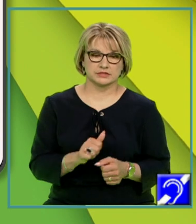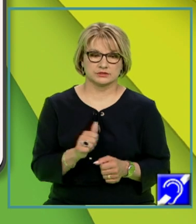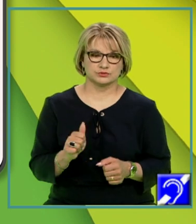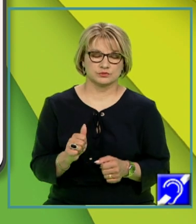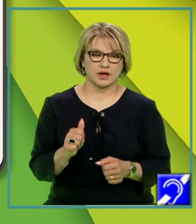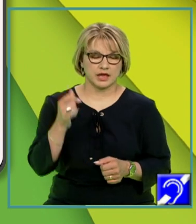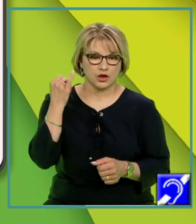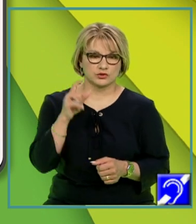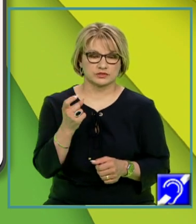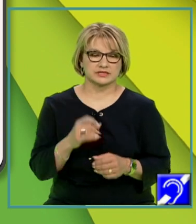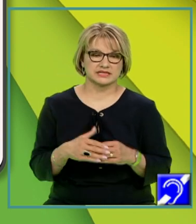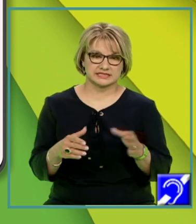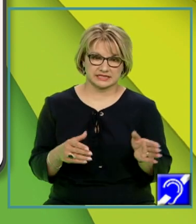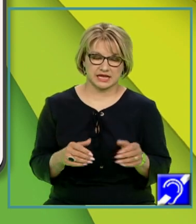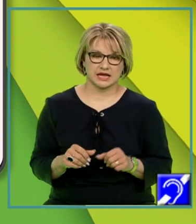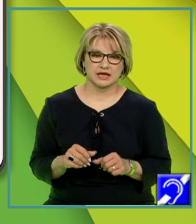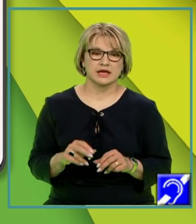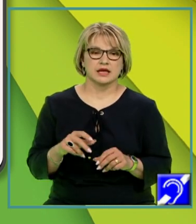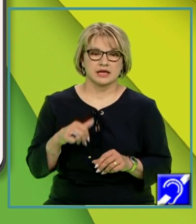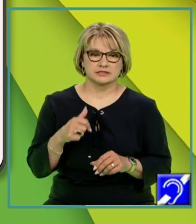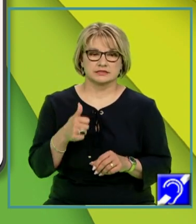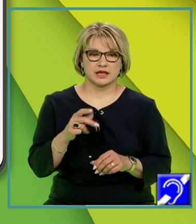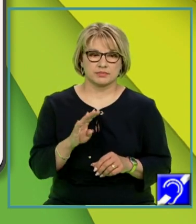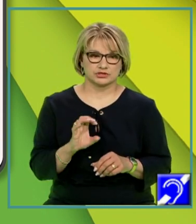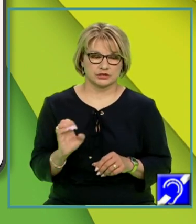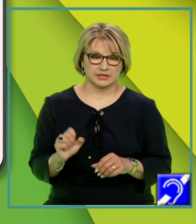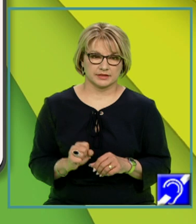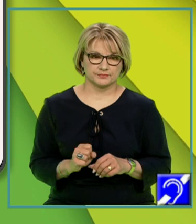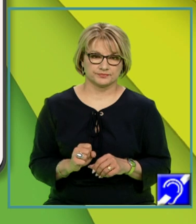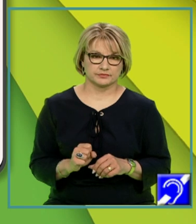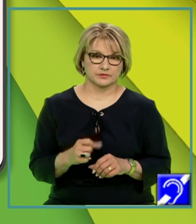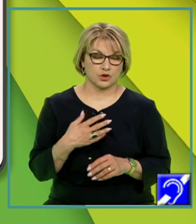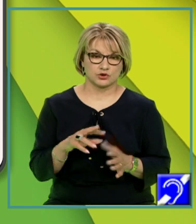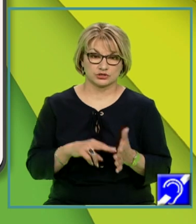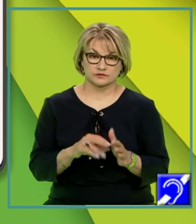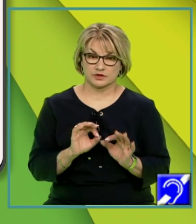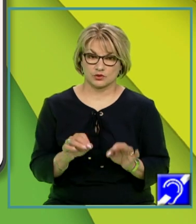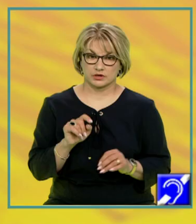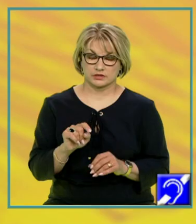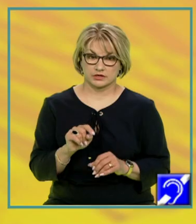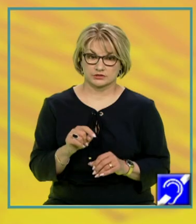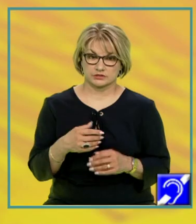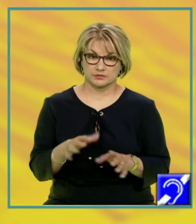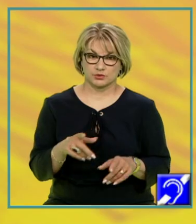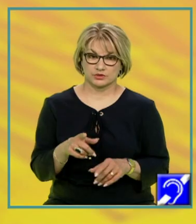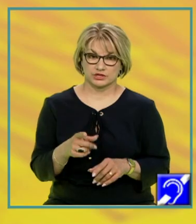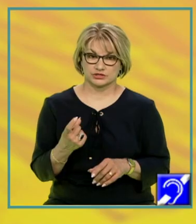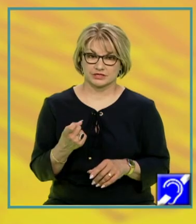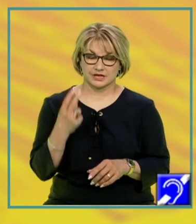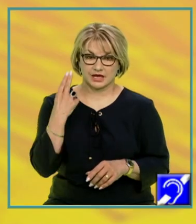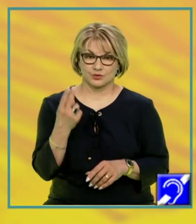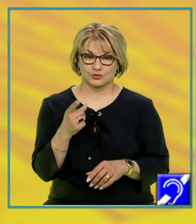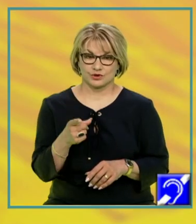conceptele din coloana din stânga. Ele sunt numerătoate ABCD. Orice rezolvare corectă a acestei cerințe pornește, desigur, de la